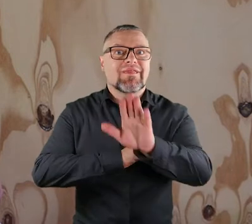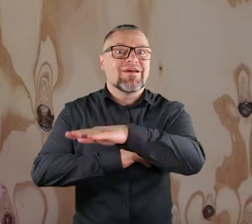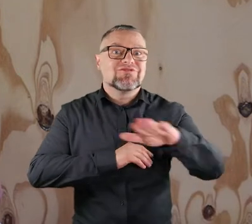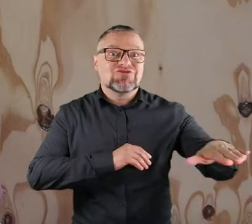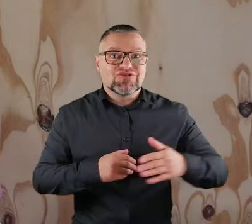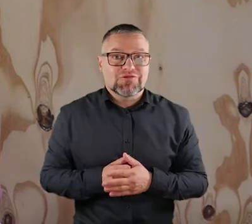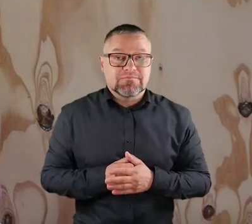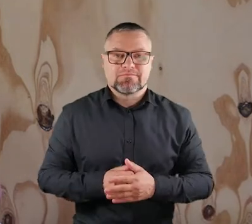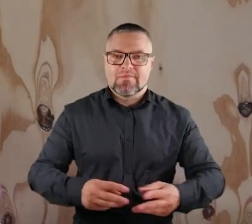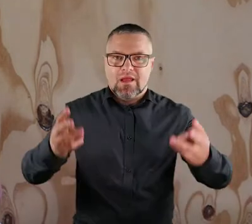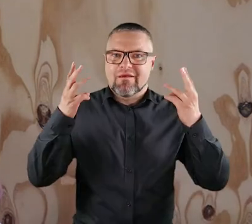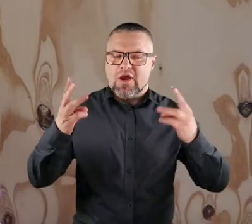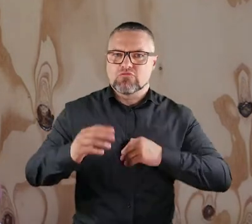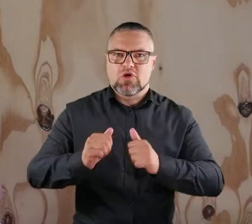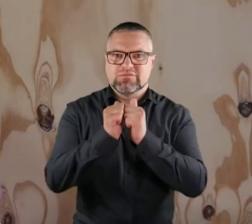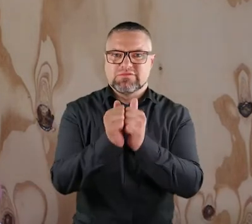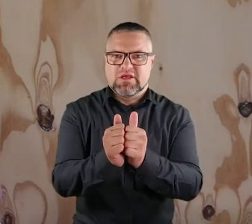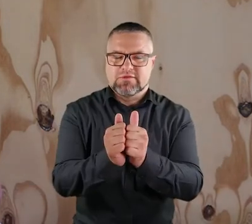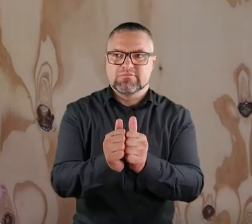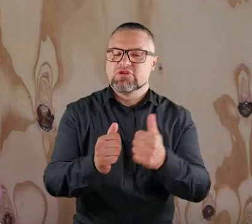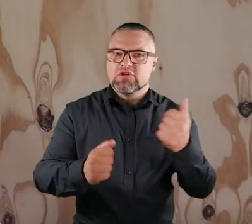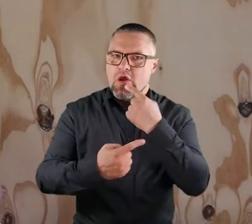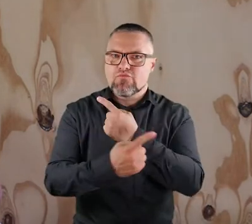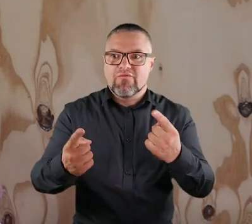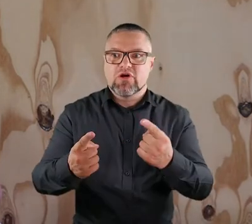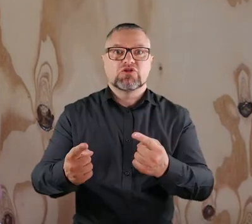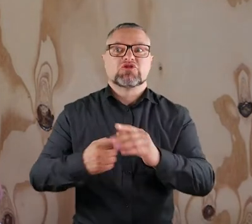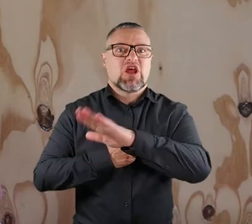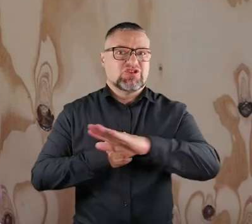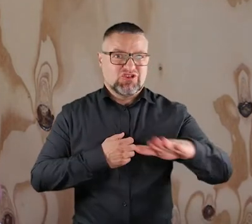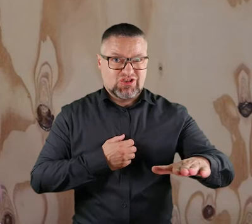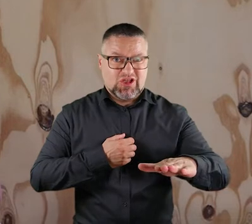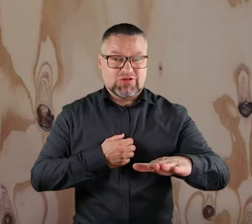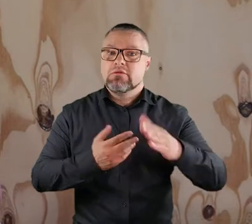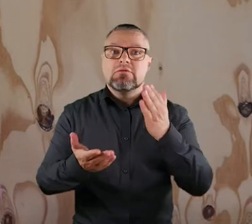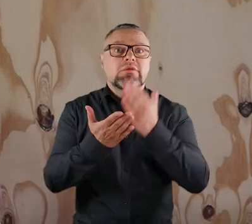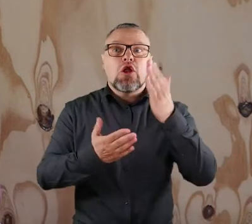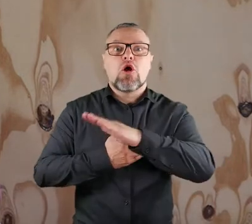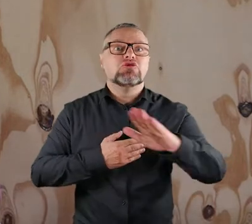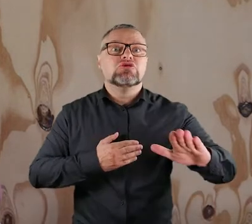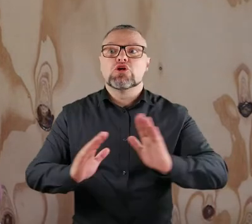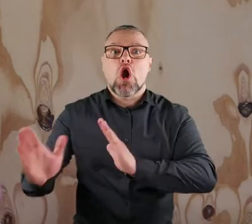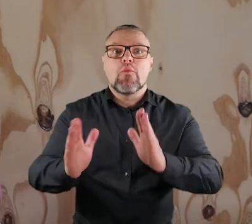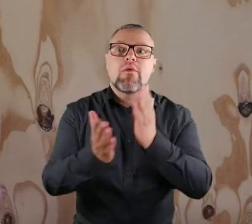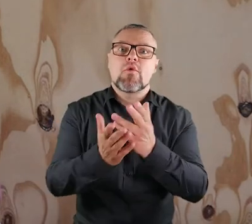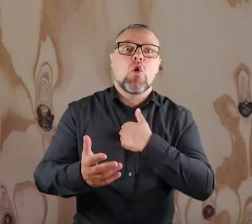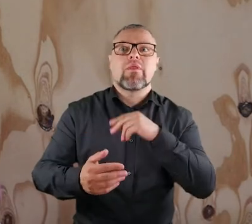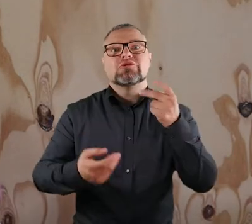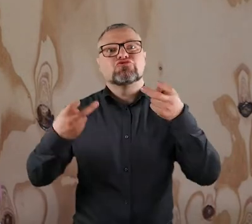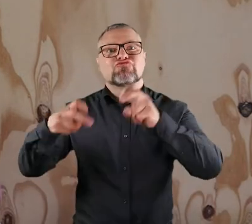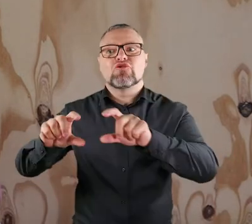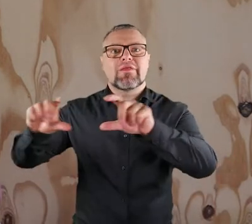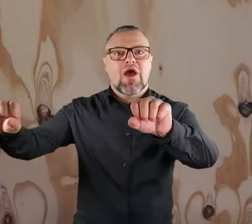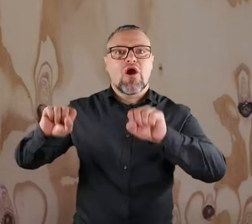podopiecznych. Ważne moim zdaniem tutaj, żeby zaznaczyć, że podopiecznym Fundacji Iskierka nie jest tylko dziecko, które ma u nas